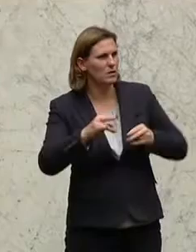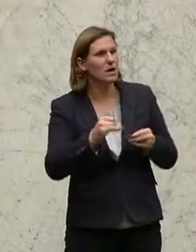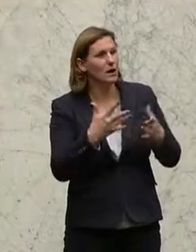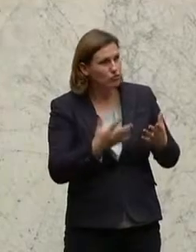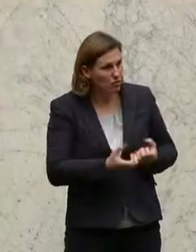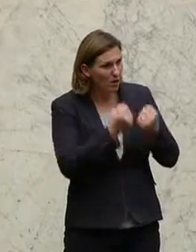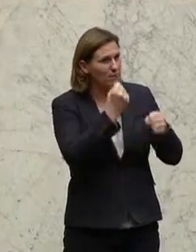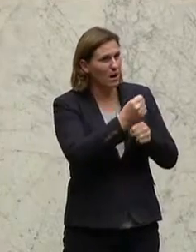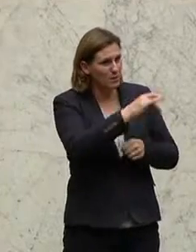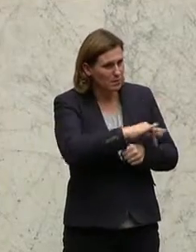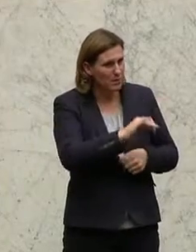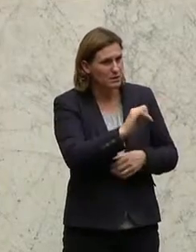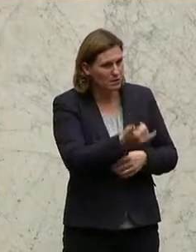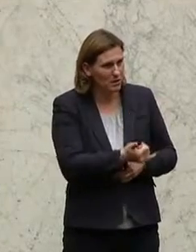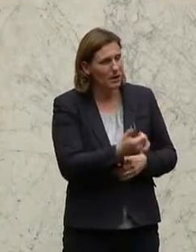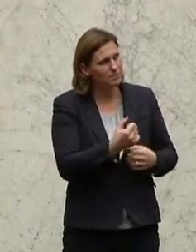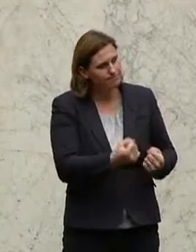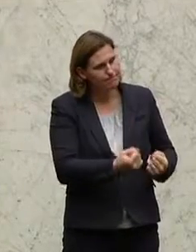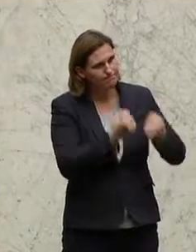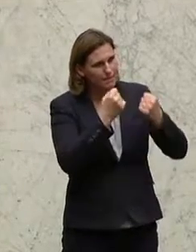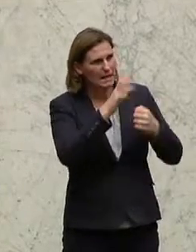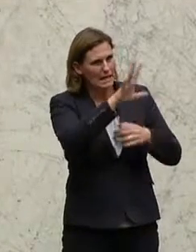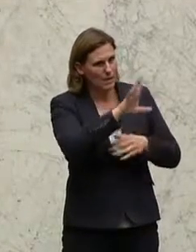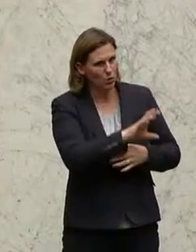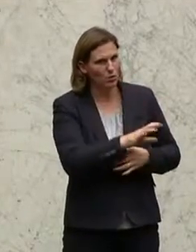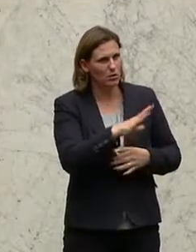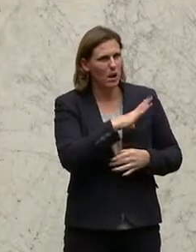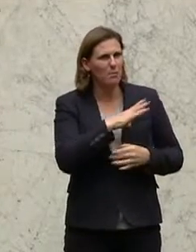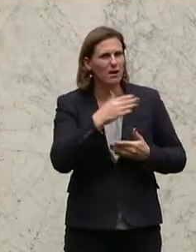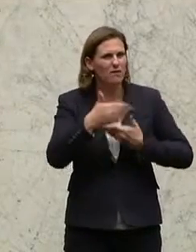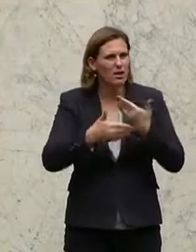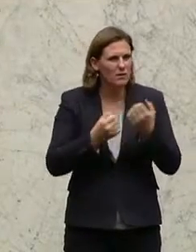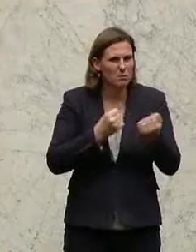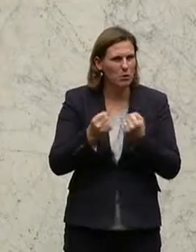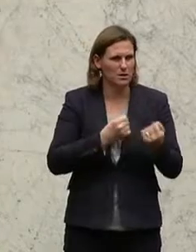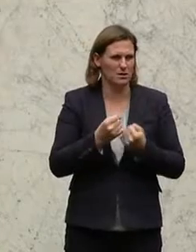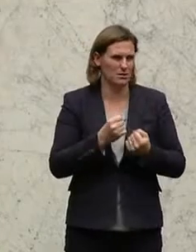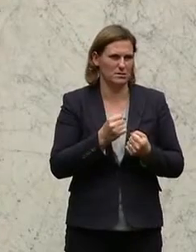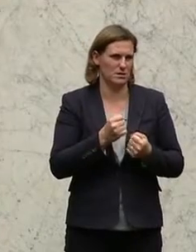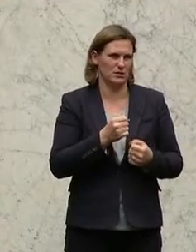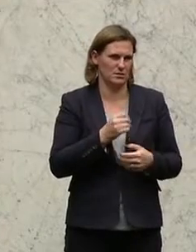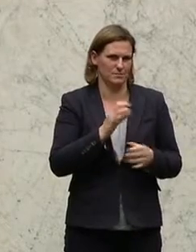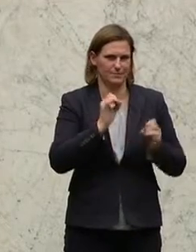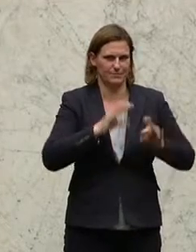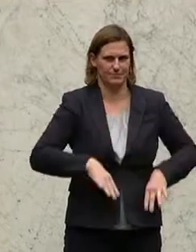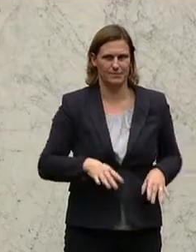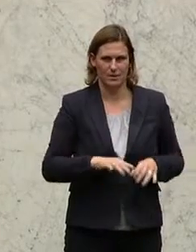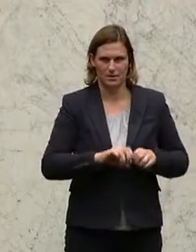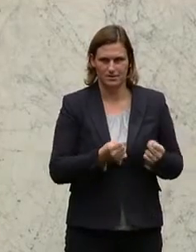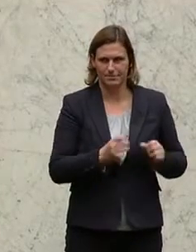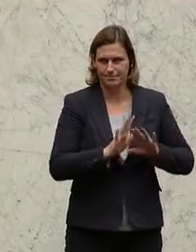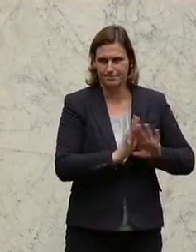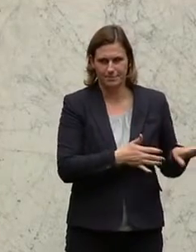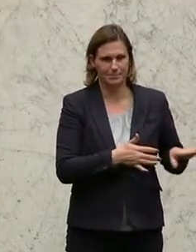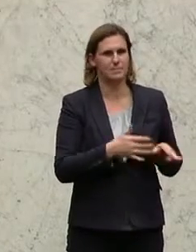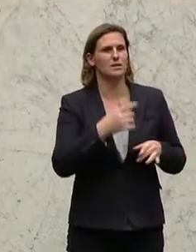Arbeitsplätze, das alles sozusagen stärkt vielleicht eine Region, nur wirtschaftspolitisch ist es ein Schmoren. Wirtschaftspolitisch ist es ein Schmoren und wir wollen